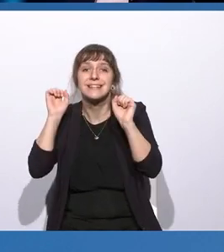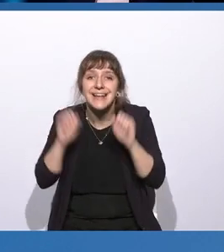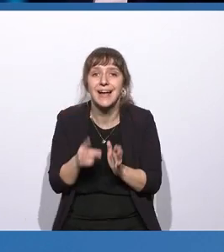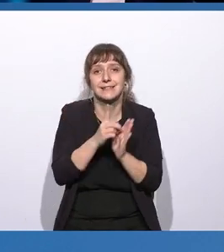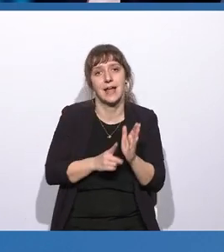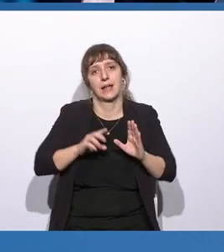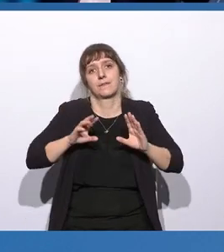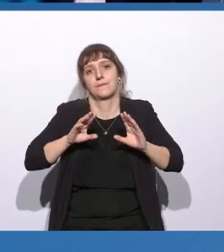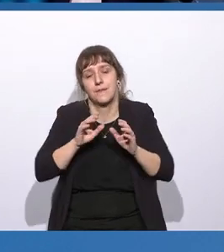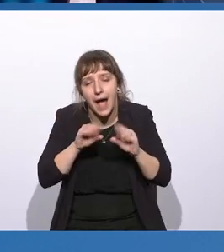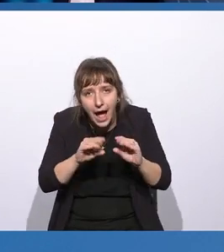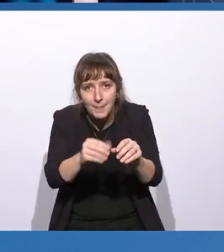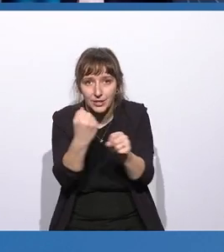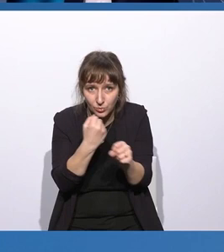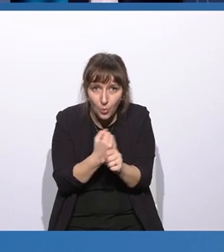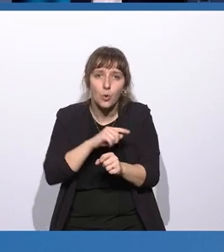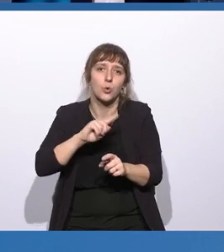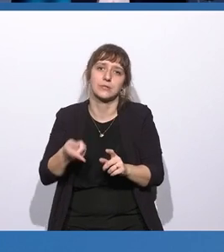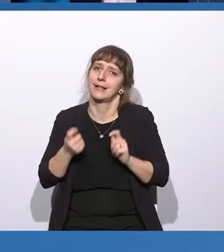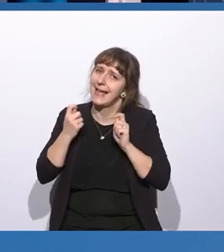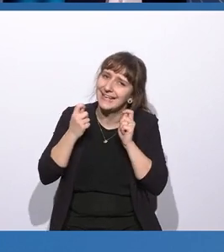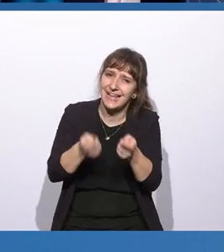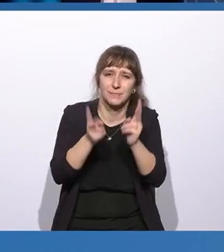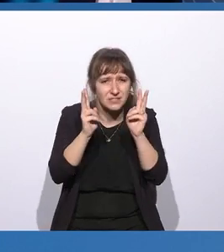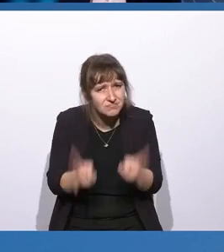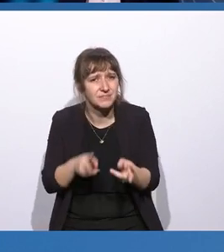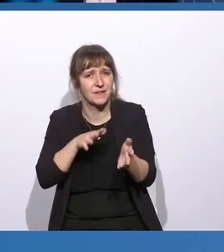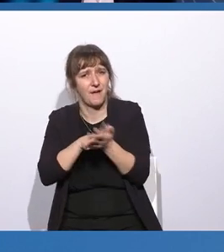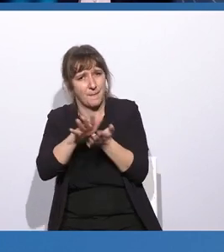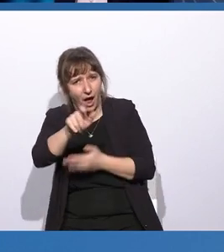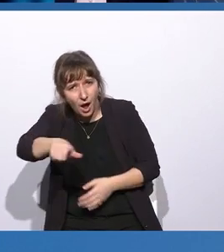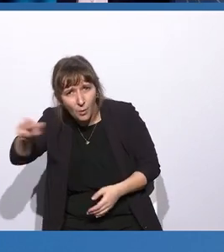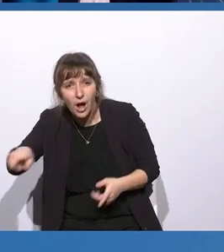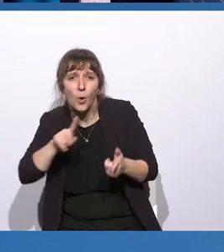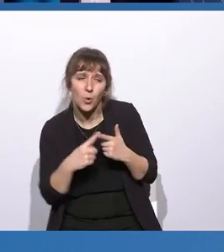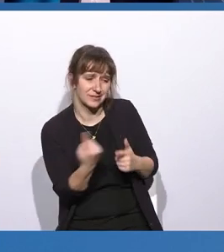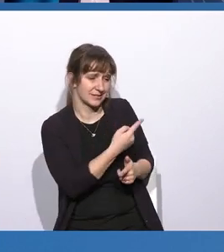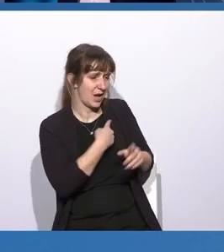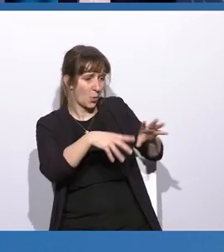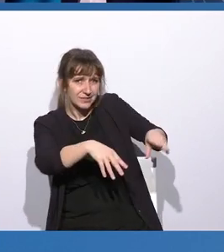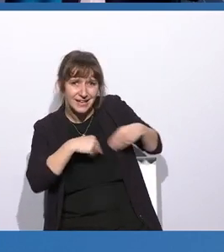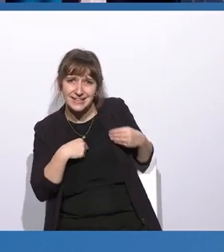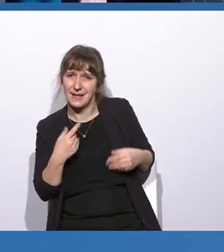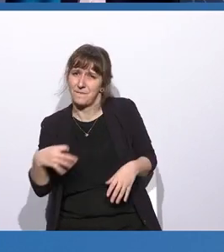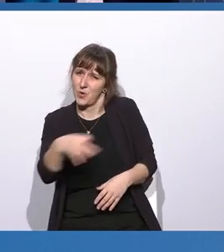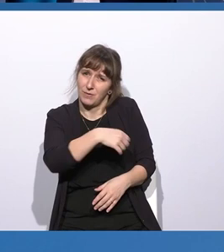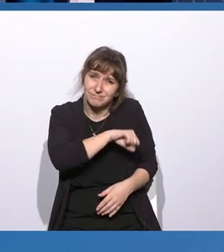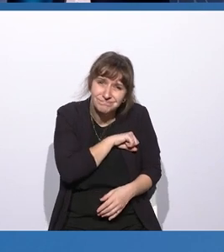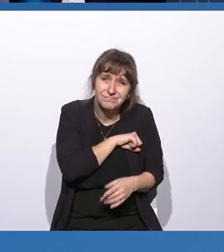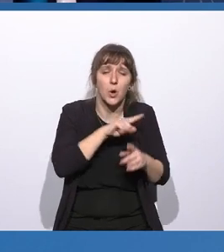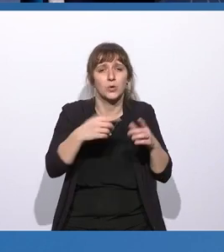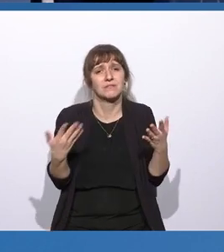das Ergebnis der Datenverarbeitung sowohl für Verbraucherinnen und Verbraucher als auch für uns als Unternehmen und zusätzlich